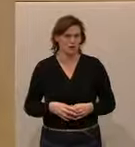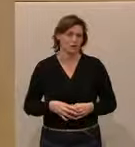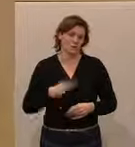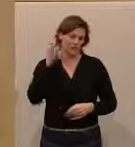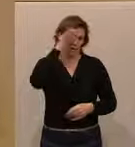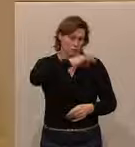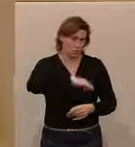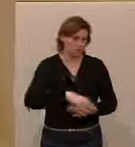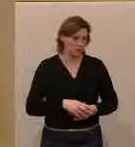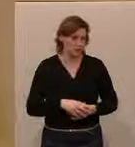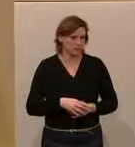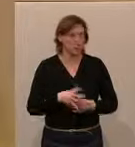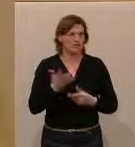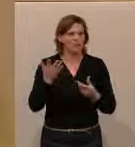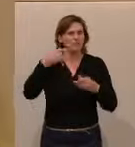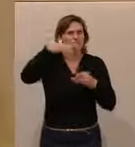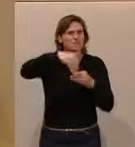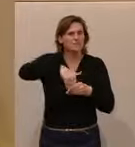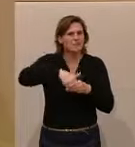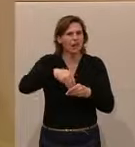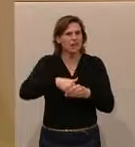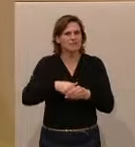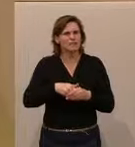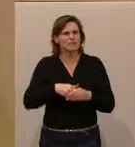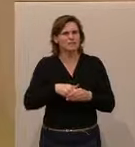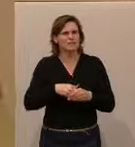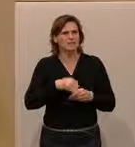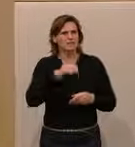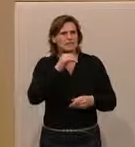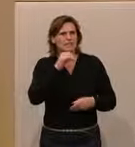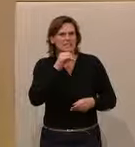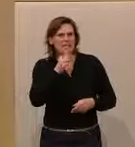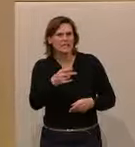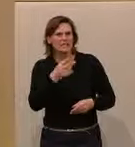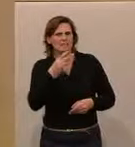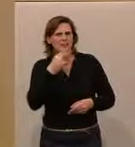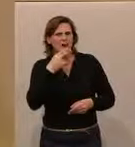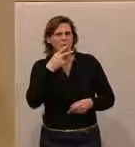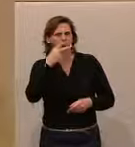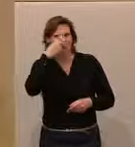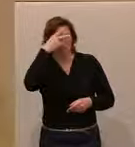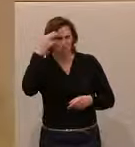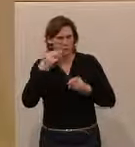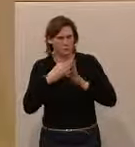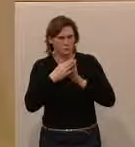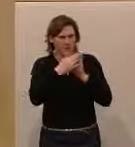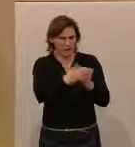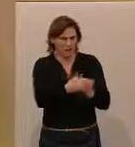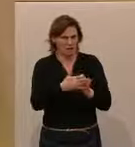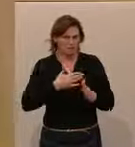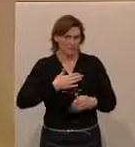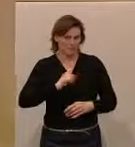bedauerlich. Denn warum geht es eigentlich in diesem Nichtraucher-Volksbegehren? Erstens einmal aus meiner